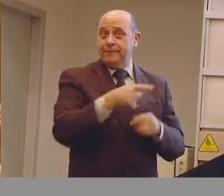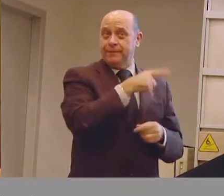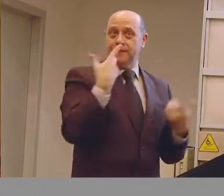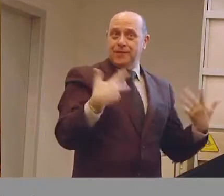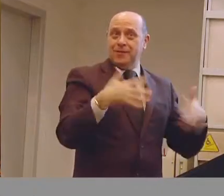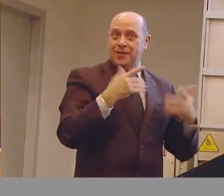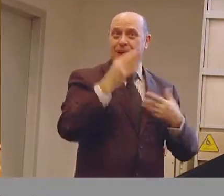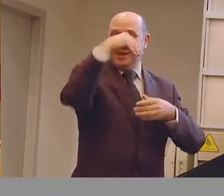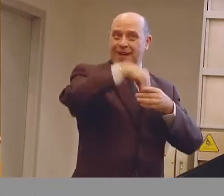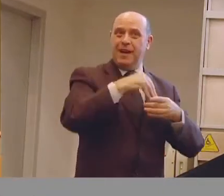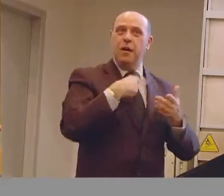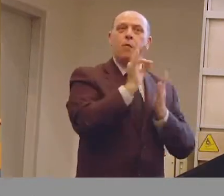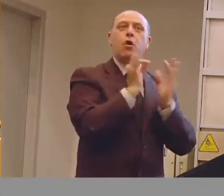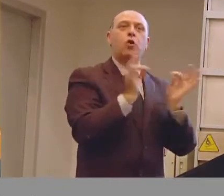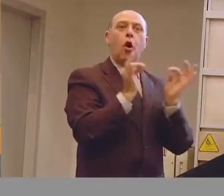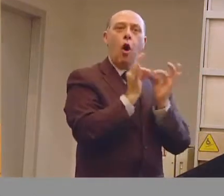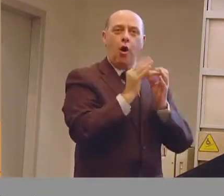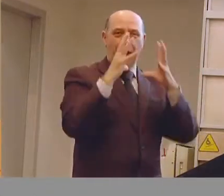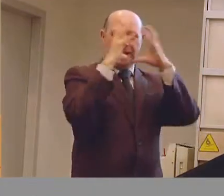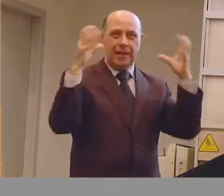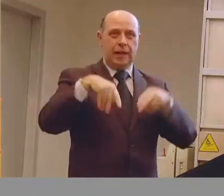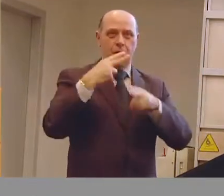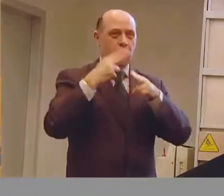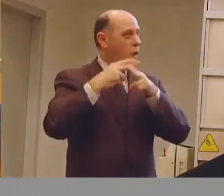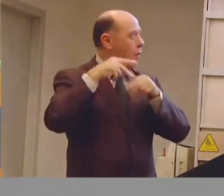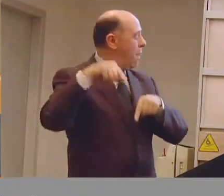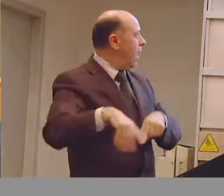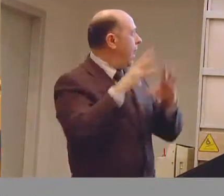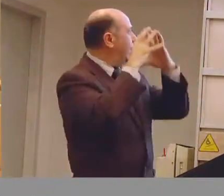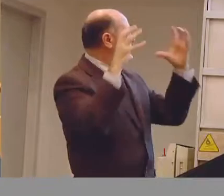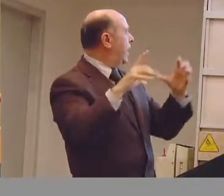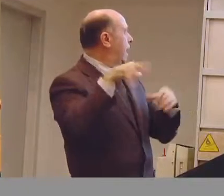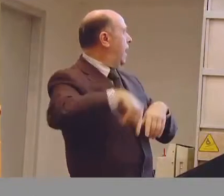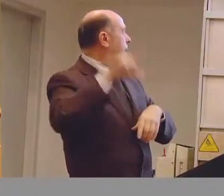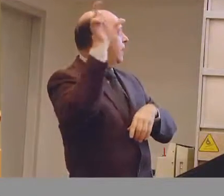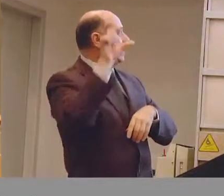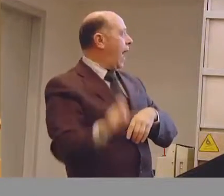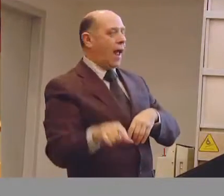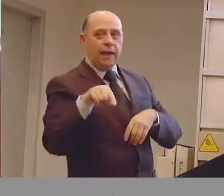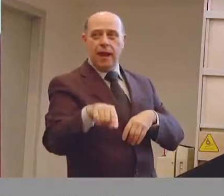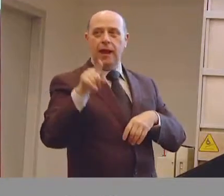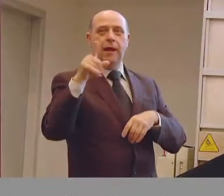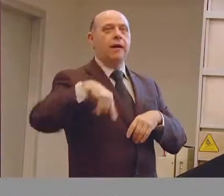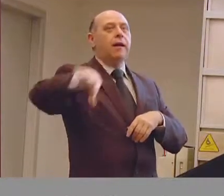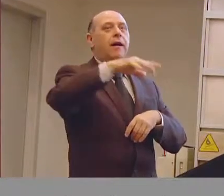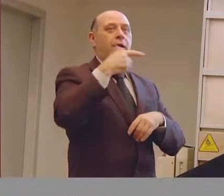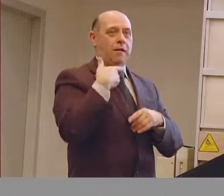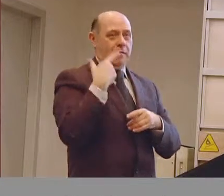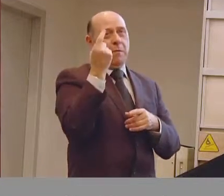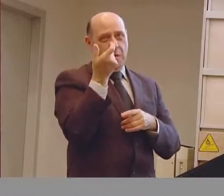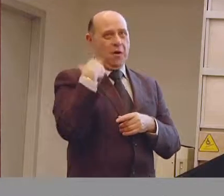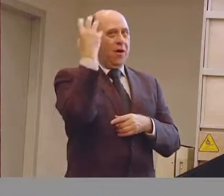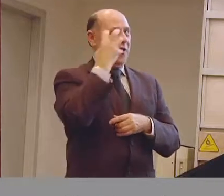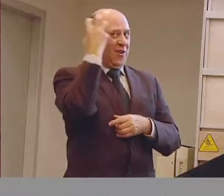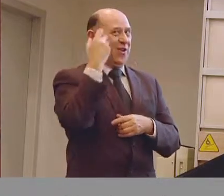protocollo My Home con un'azienda leader nella home automation, un'azienda italiana, che ci ha riconosciuto anche il lavoro, un po' di orgoglio anche del centro